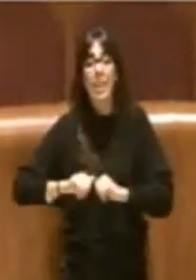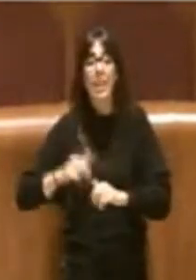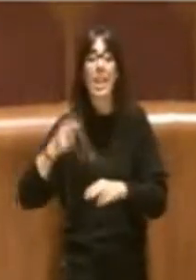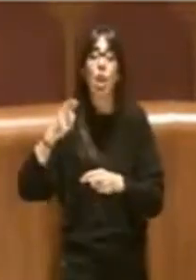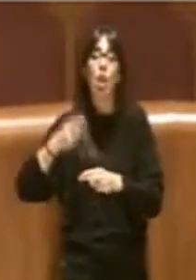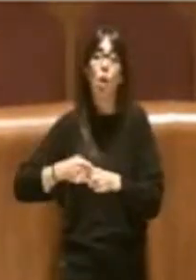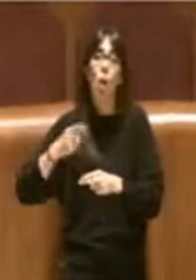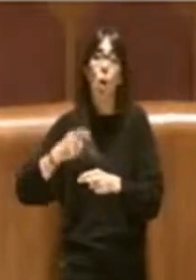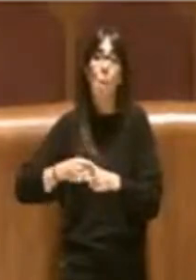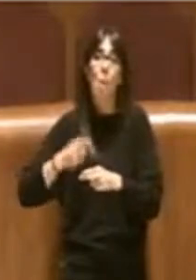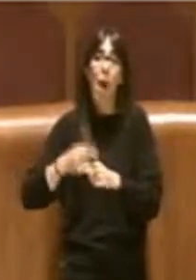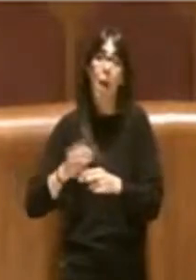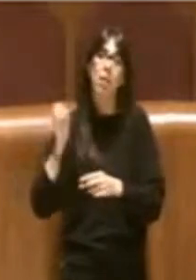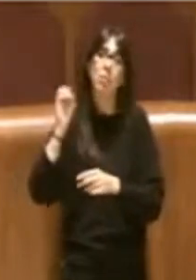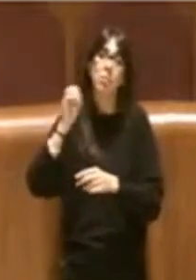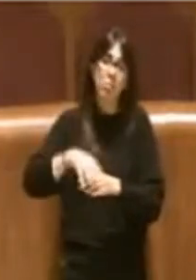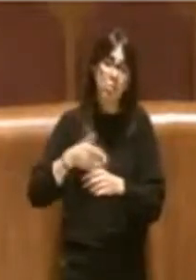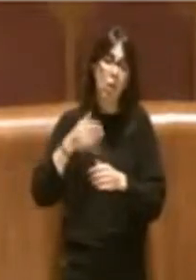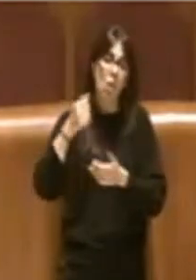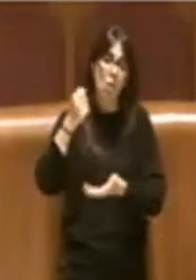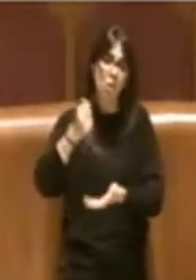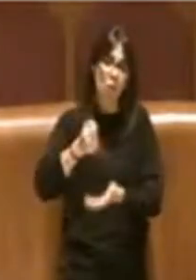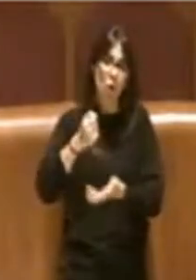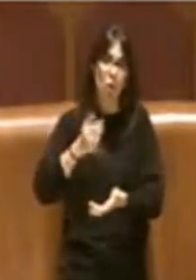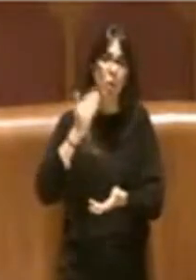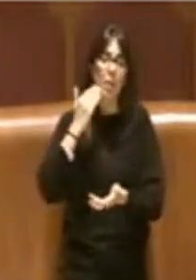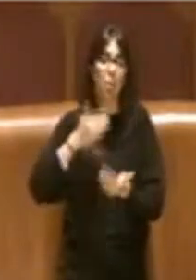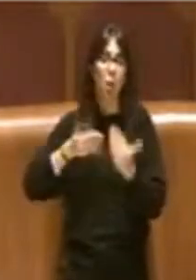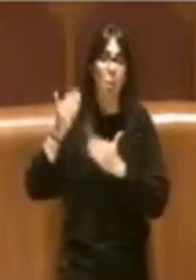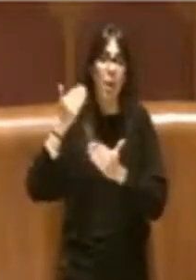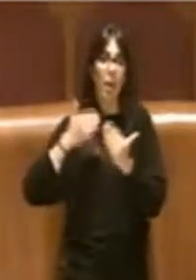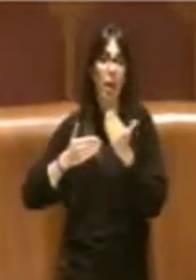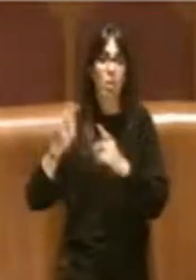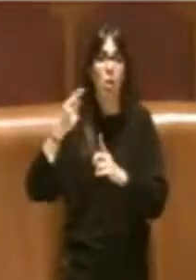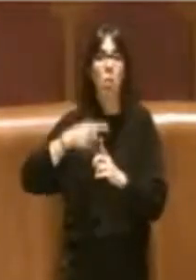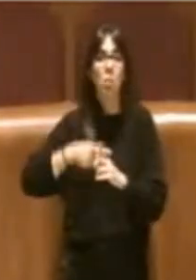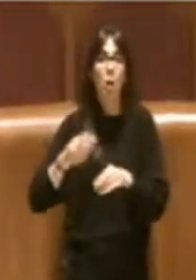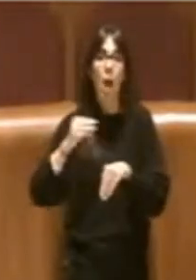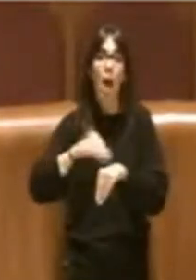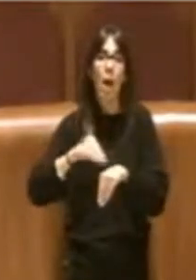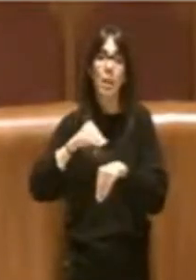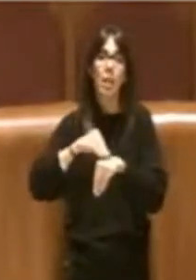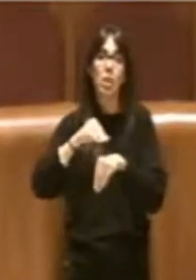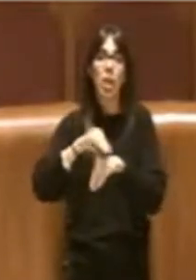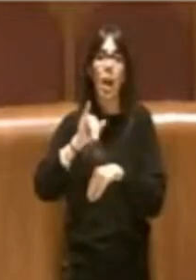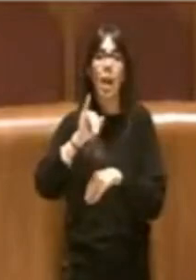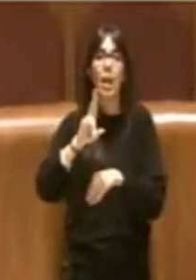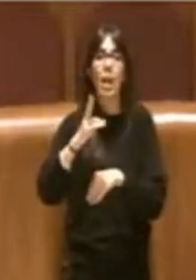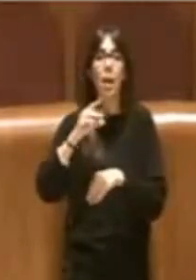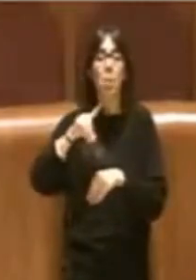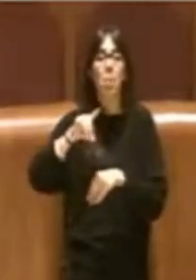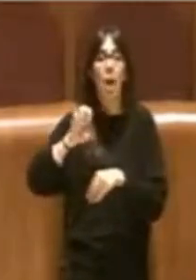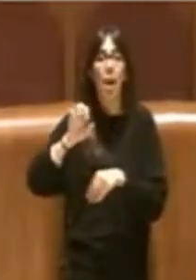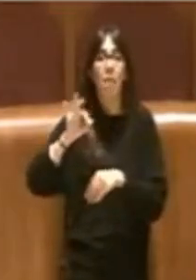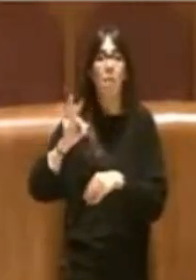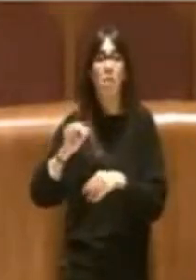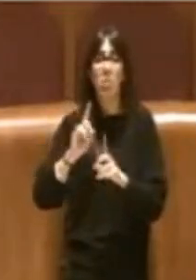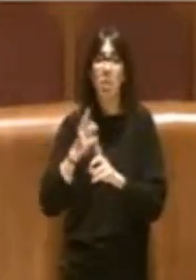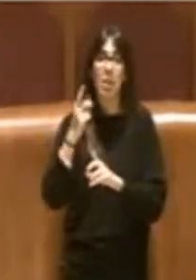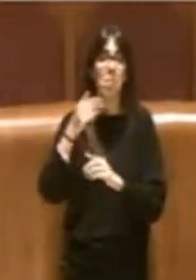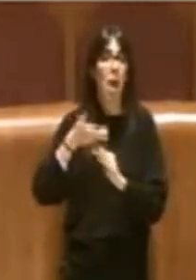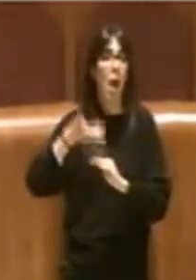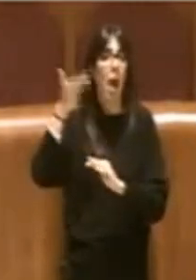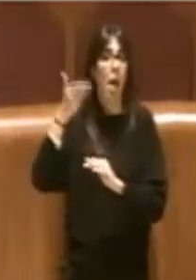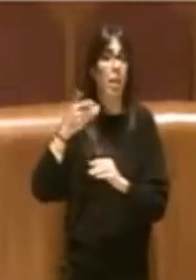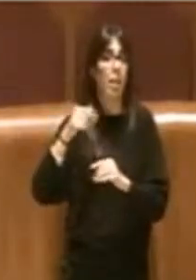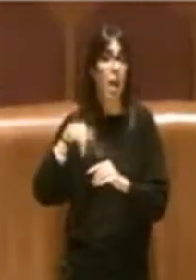fondo per la gestione del debito pregresso con l'addizionale IRPEF più alta d'Italia. Perché questo